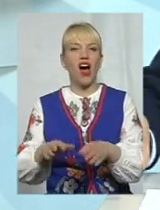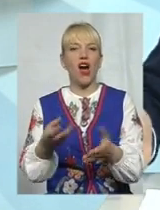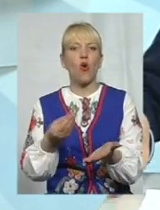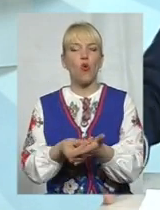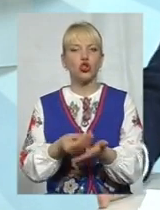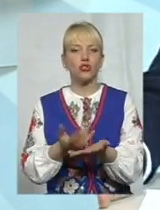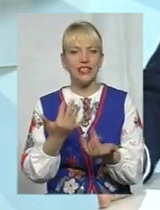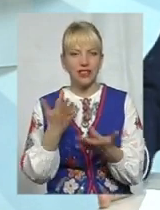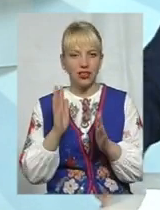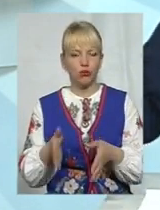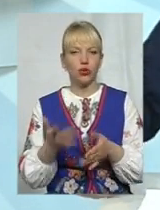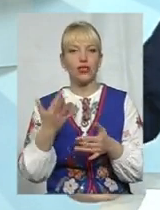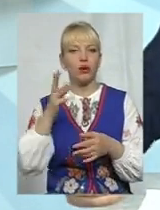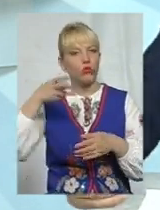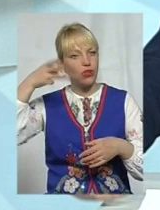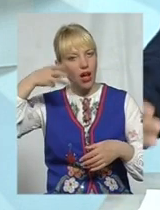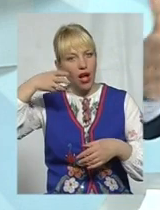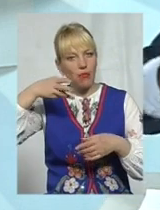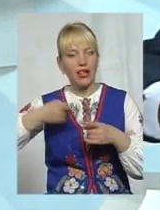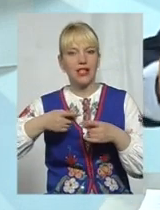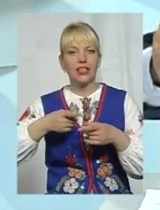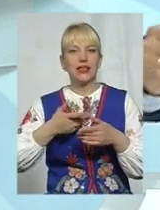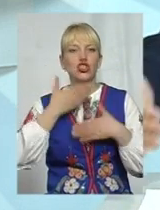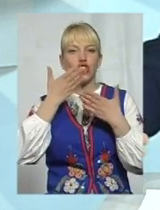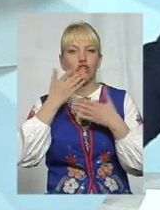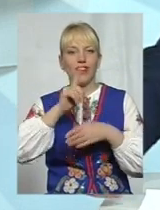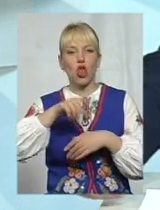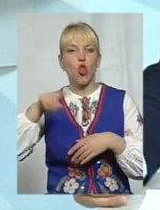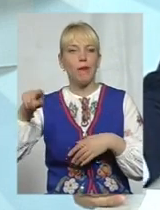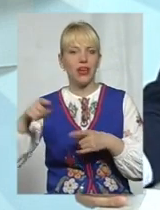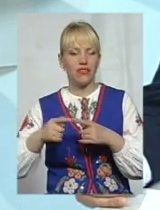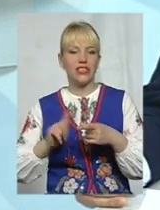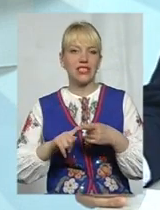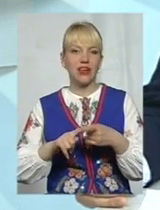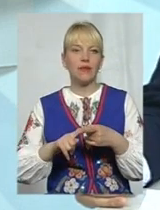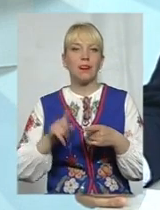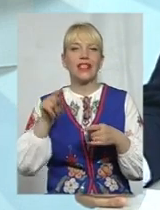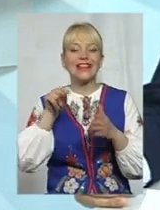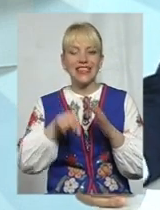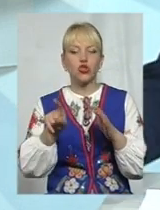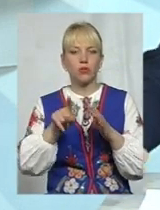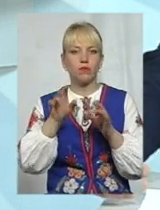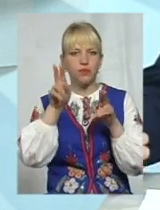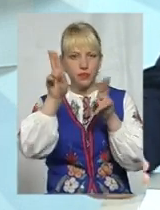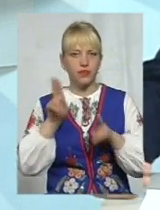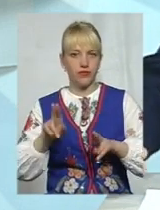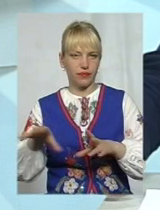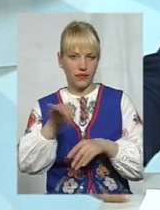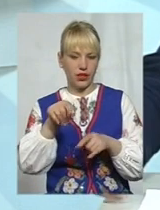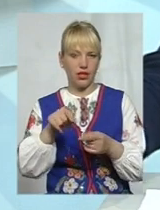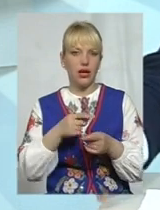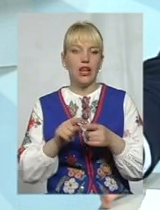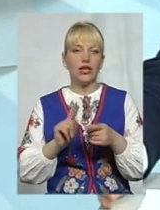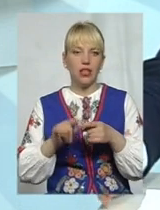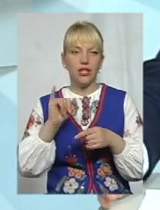буде коштувати камери щитування номерів. Це ті моменти, які передбачені митним кодексом. Ми хочемо зараз прорахувати, ці